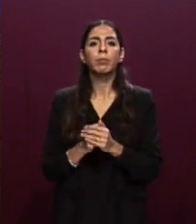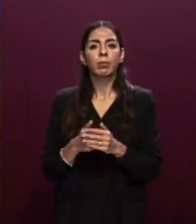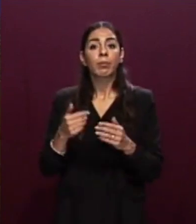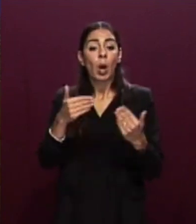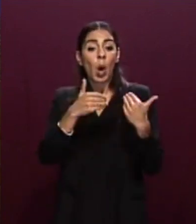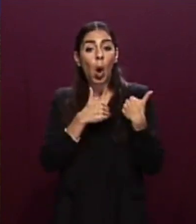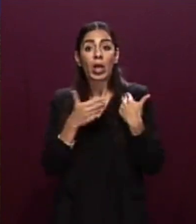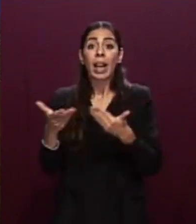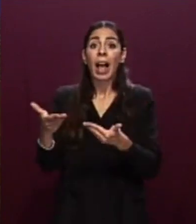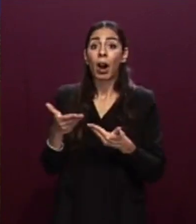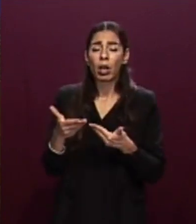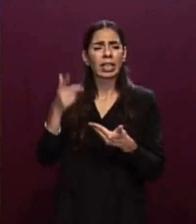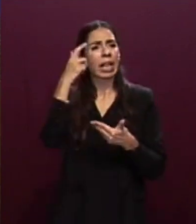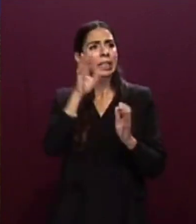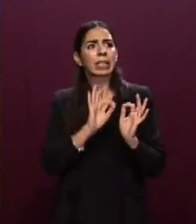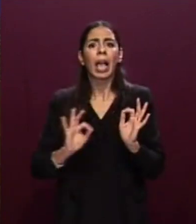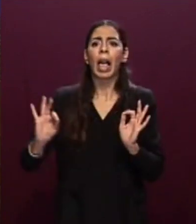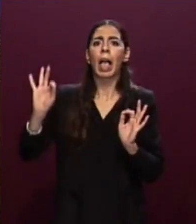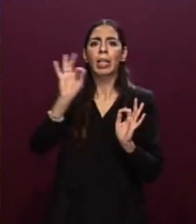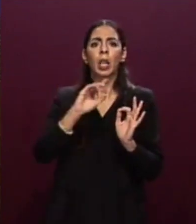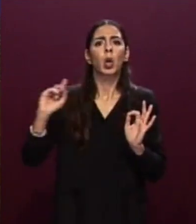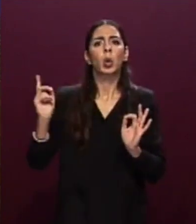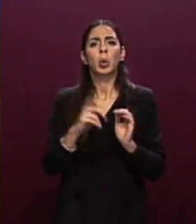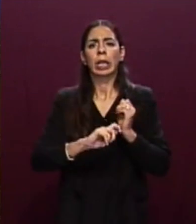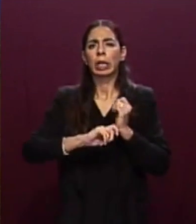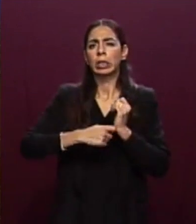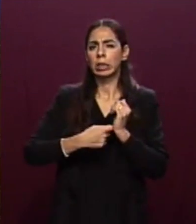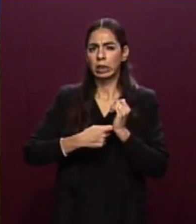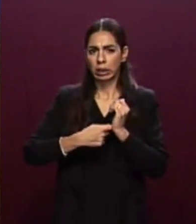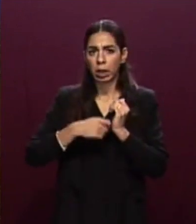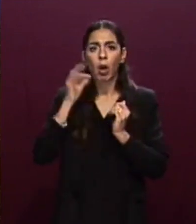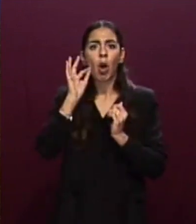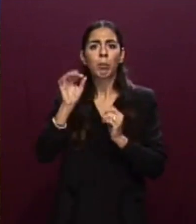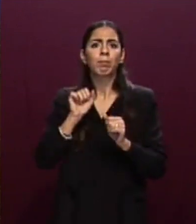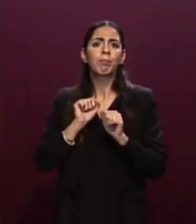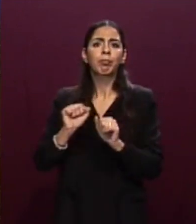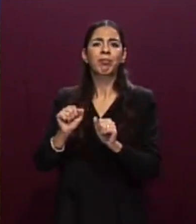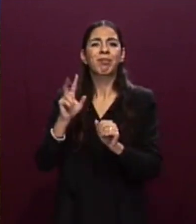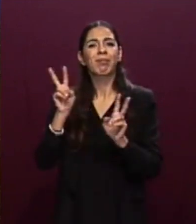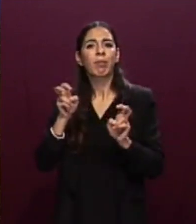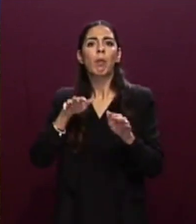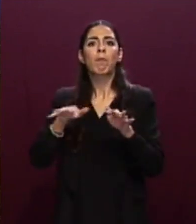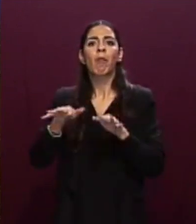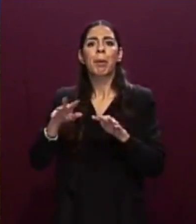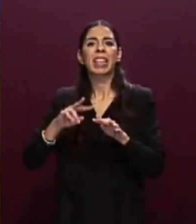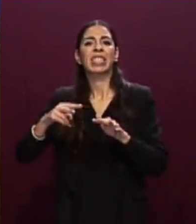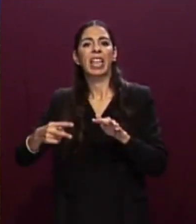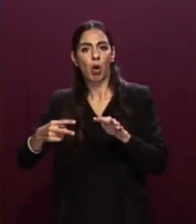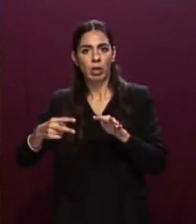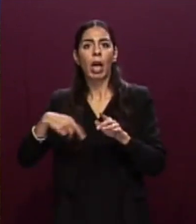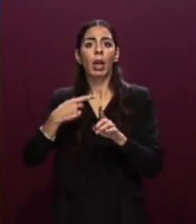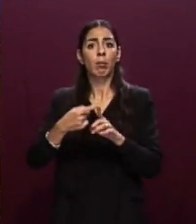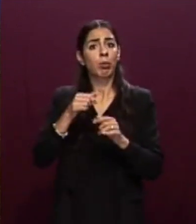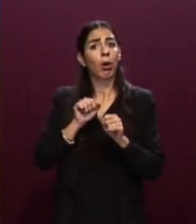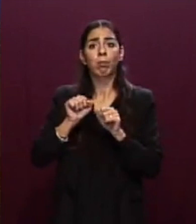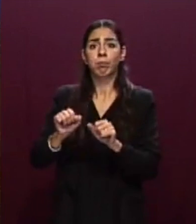fattori più intransigenti in sede europee del contrasto ai cosiddetti movimenti secondari e tra i principali oppositori al mutamento del regime